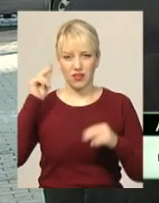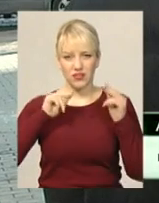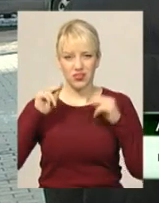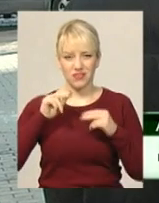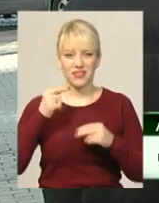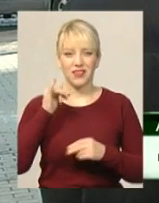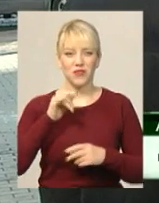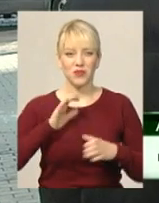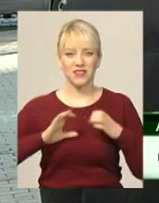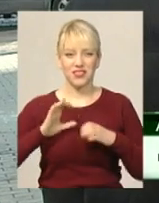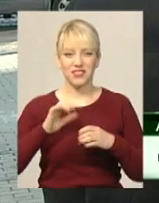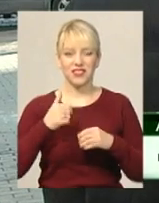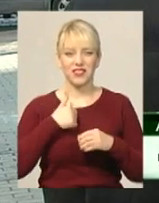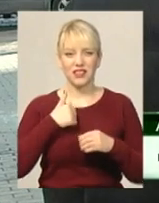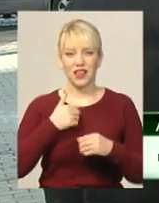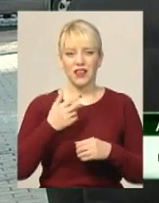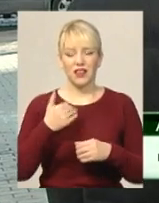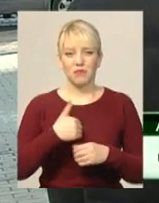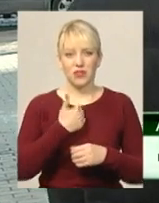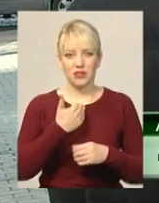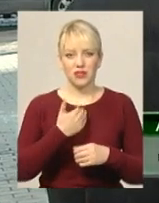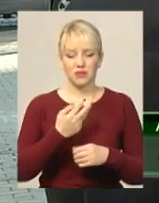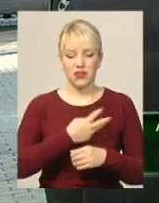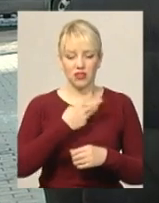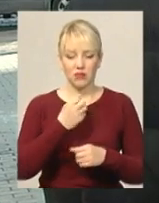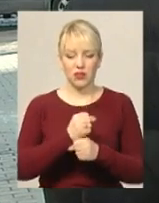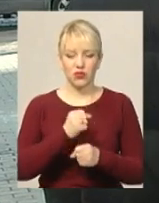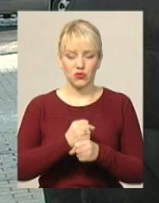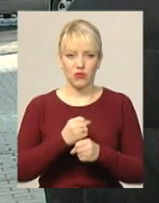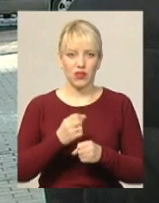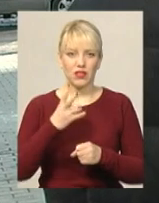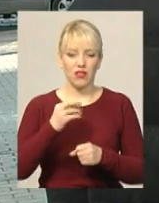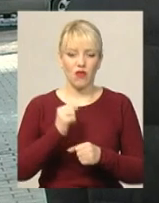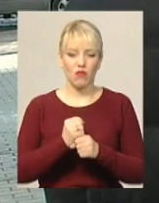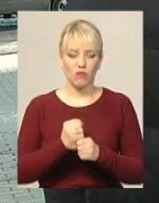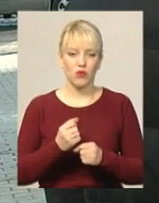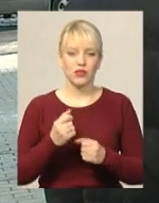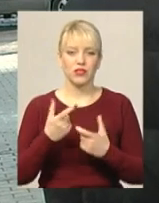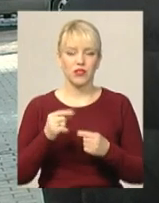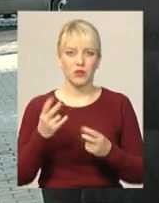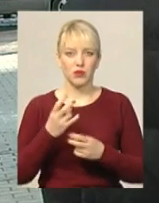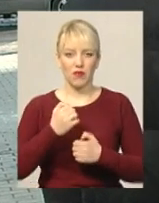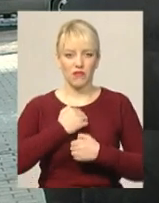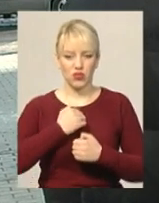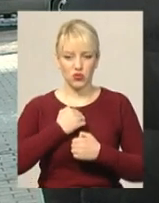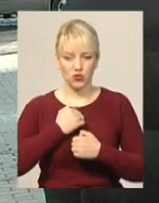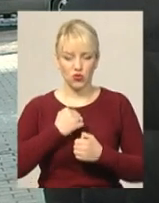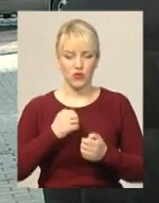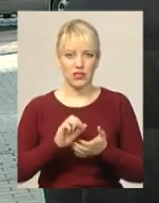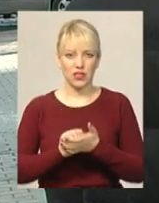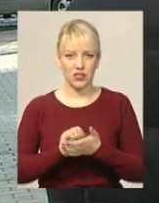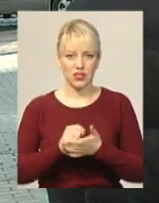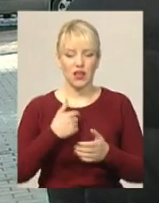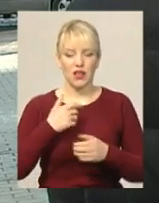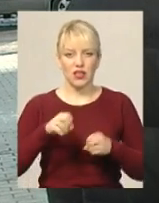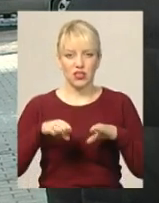запланував працювати на роботі, яка потрібна в військового звання. І вирішив вступити на військову кафедру. Вирішив піти